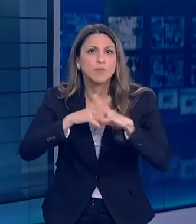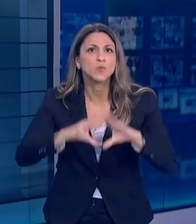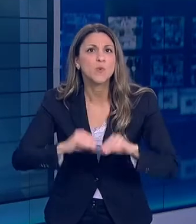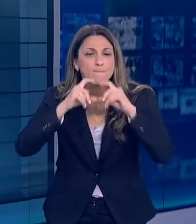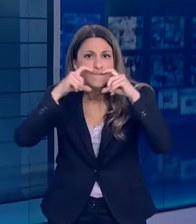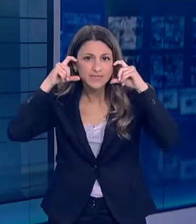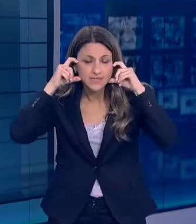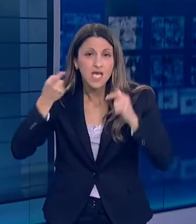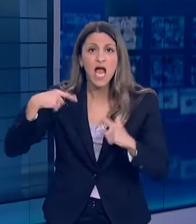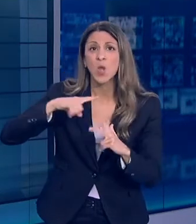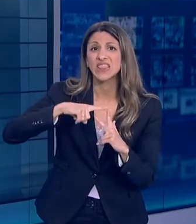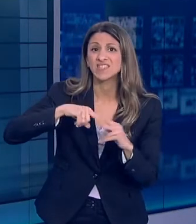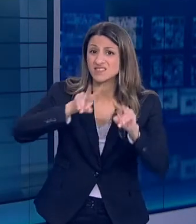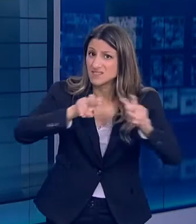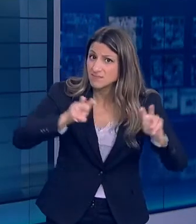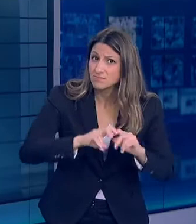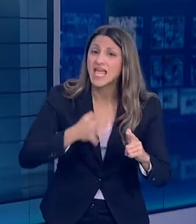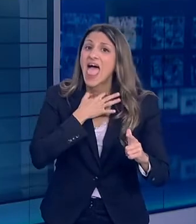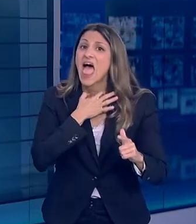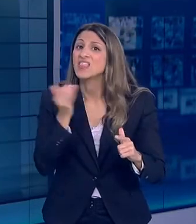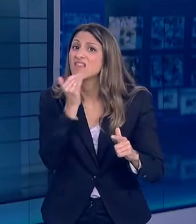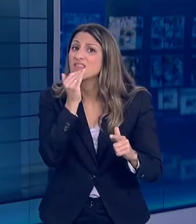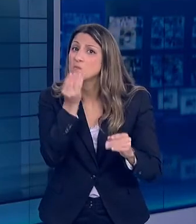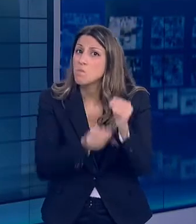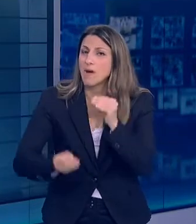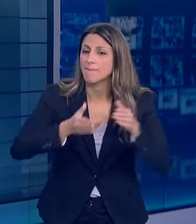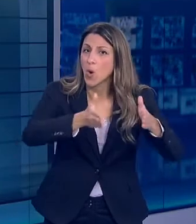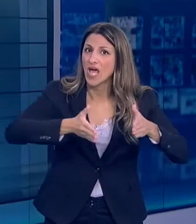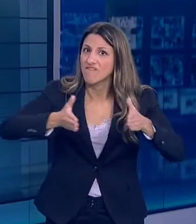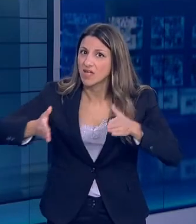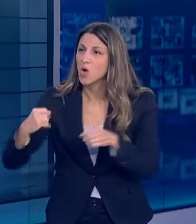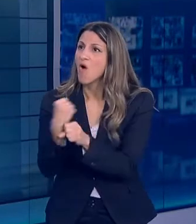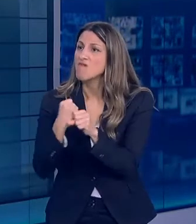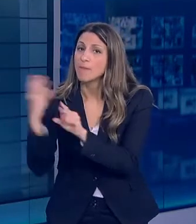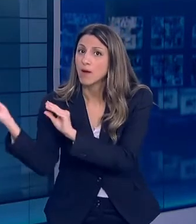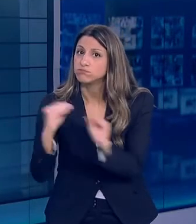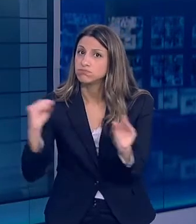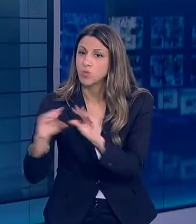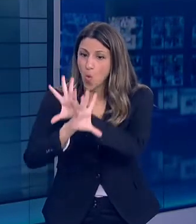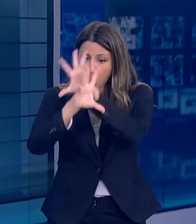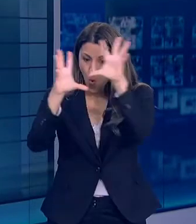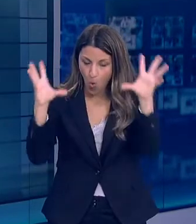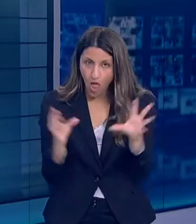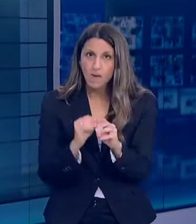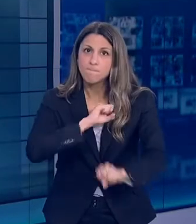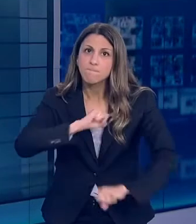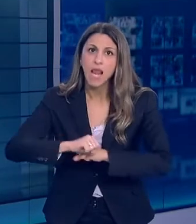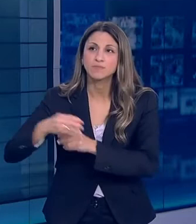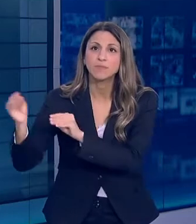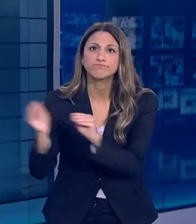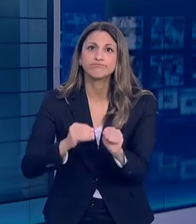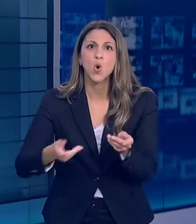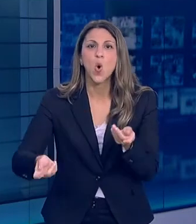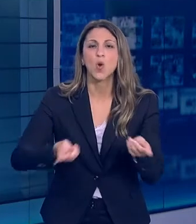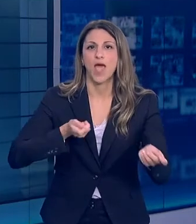ελέγχου, η ενίσχυση των μονάδων εντατικής θεραπείας η προμήθεια φαρμάκων με τα έως τότε δεδομένα η Επιστημονική Επιτροπή